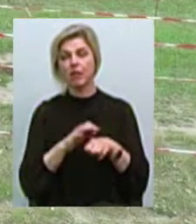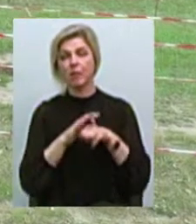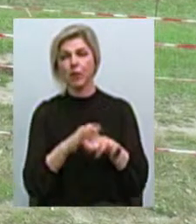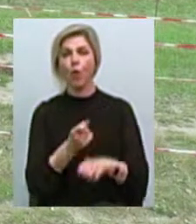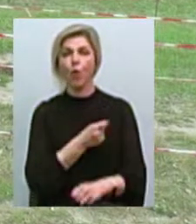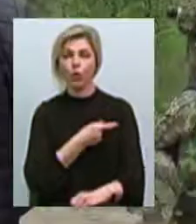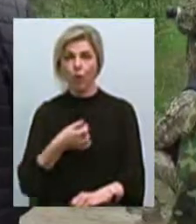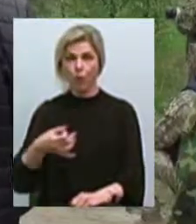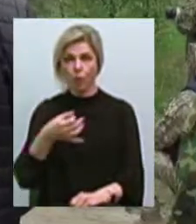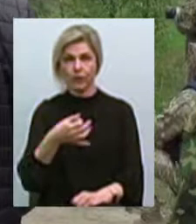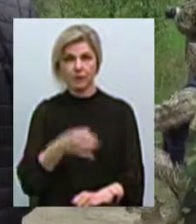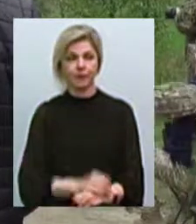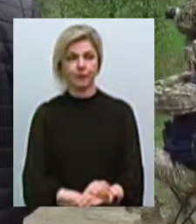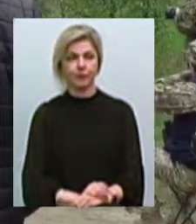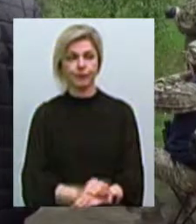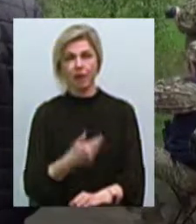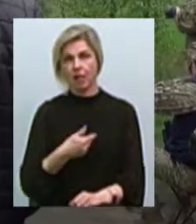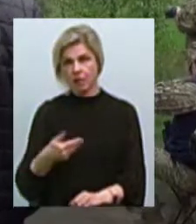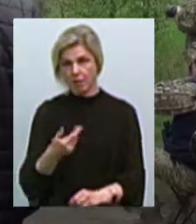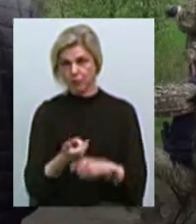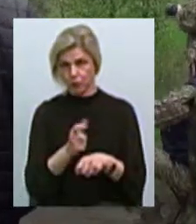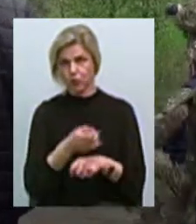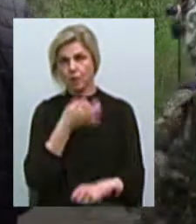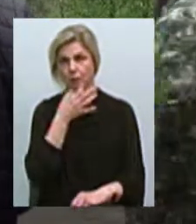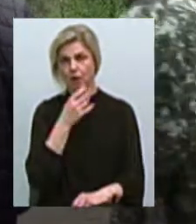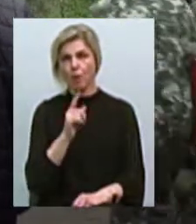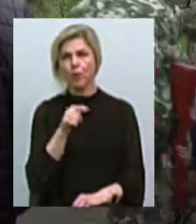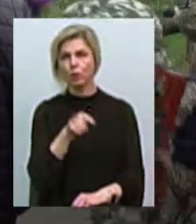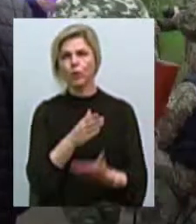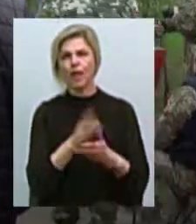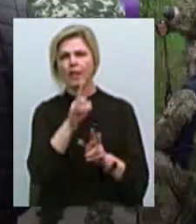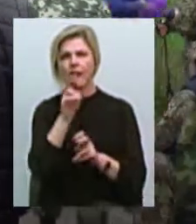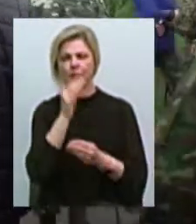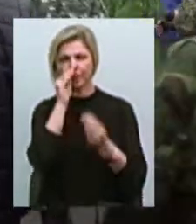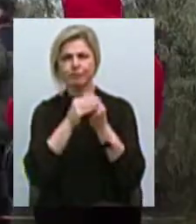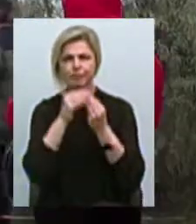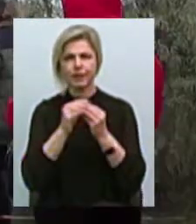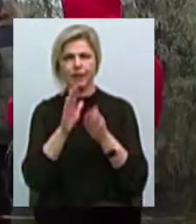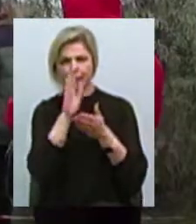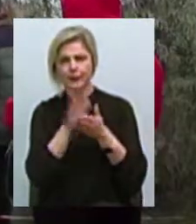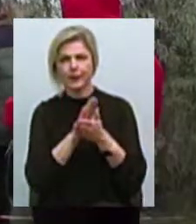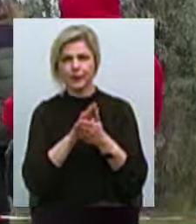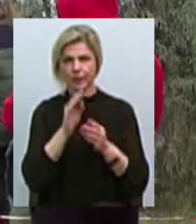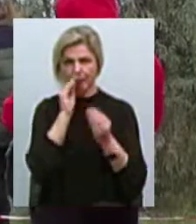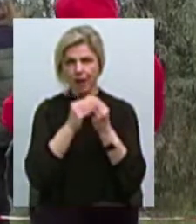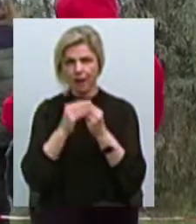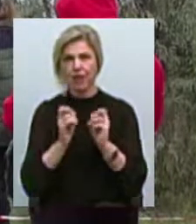Одеській області. Нам дуже подобається, тому що тут є багато тематик, як маскування, стрільба по мішені та снайпінг. Кожен чоловік